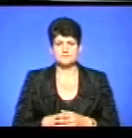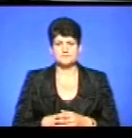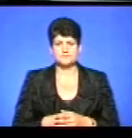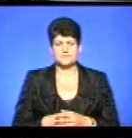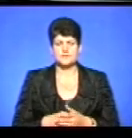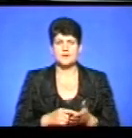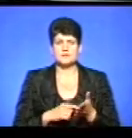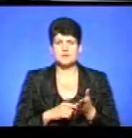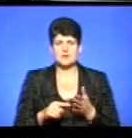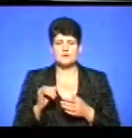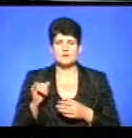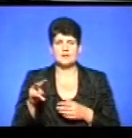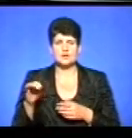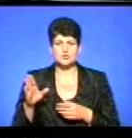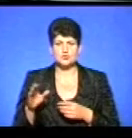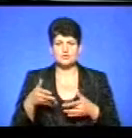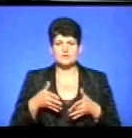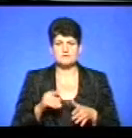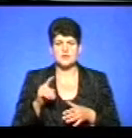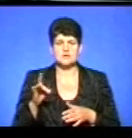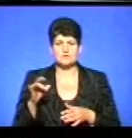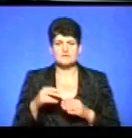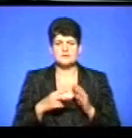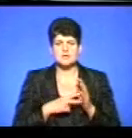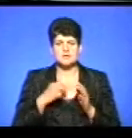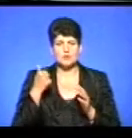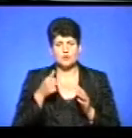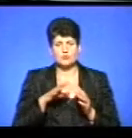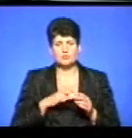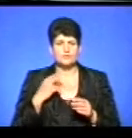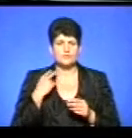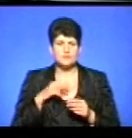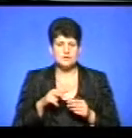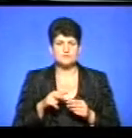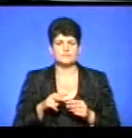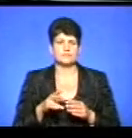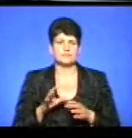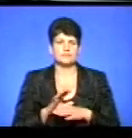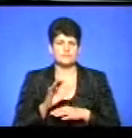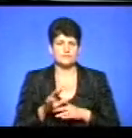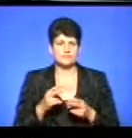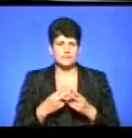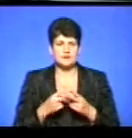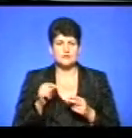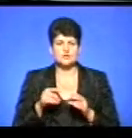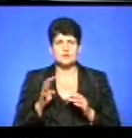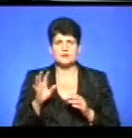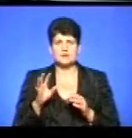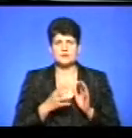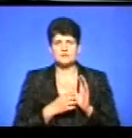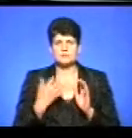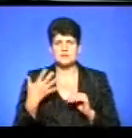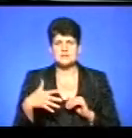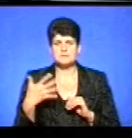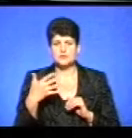Зазначу Ігор Олещук, родом зі Збарашчини. У 17 років він став в'язнем сталінських таборів. У 1955 році